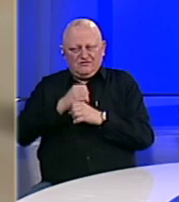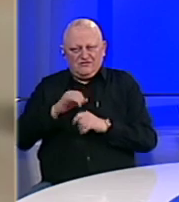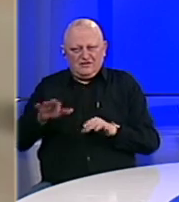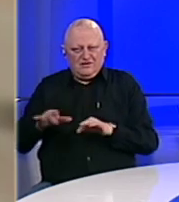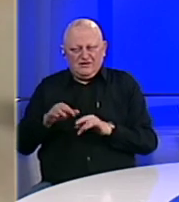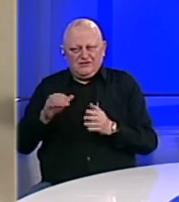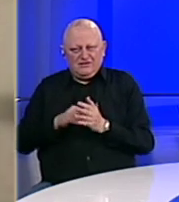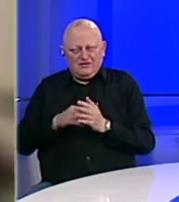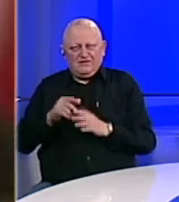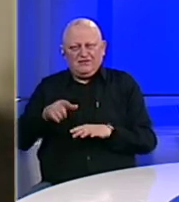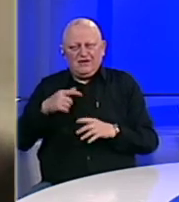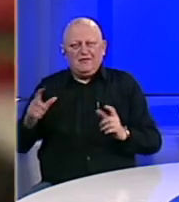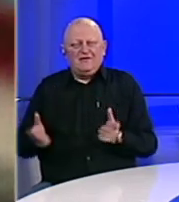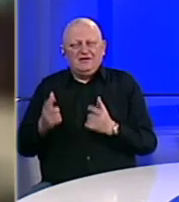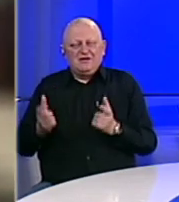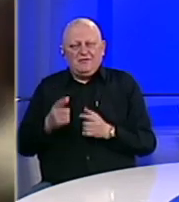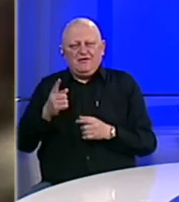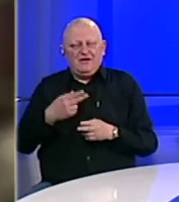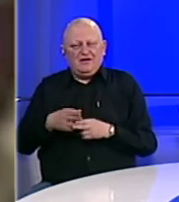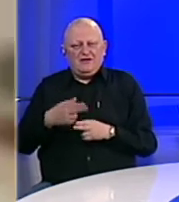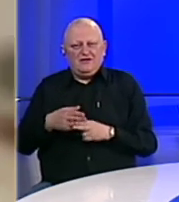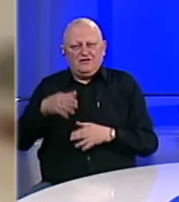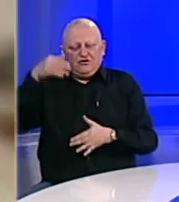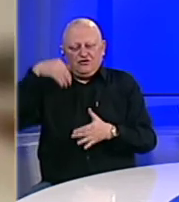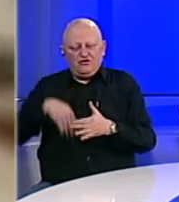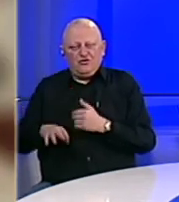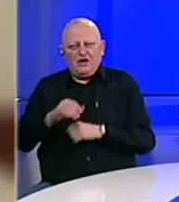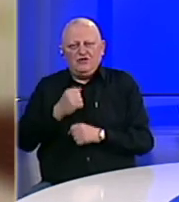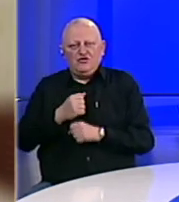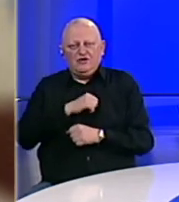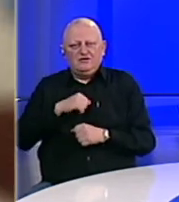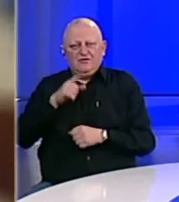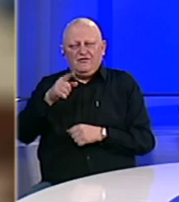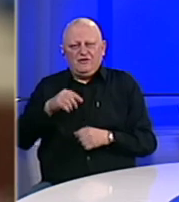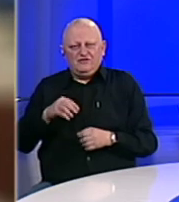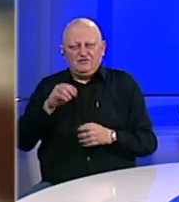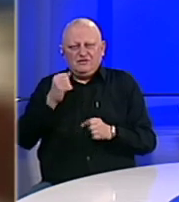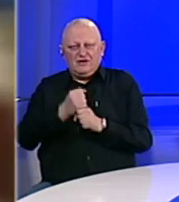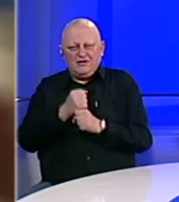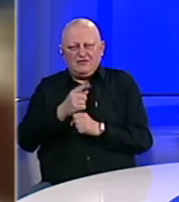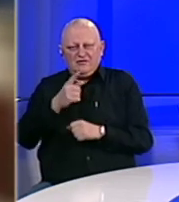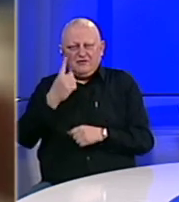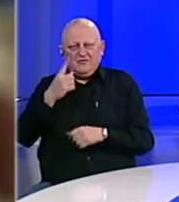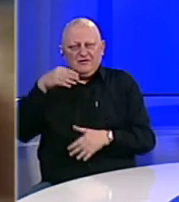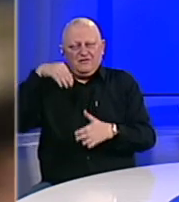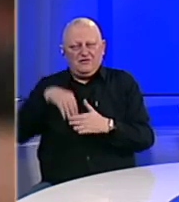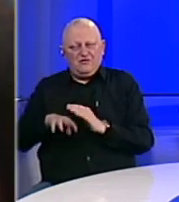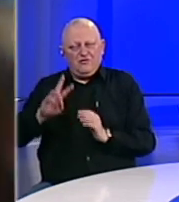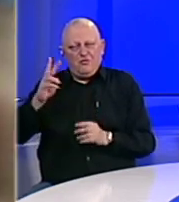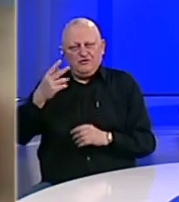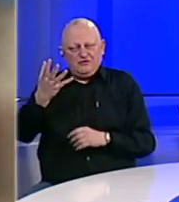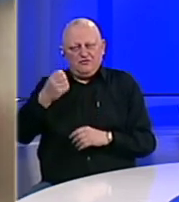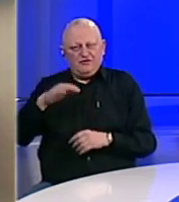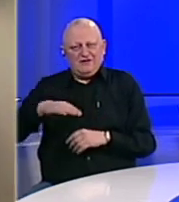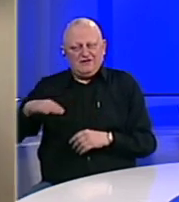nastavu, treba ih nastaviti zabavljati. Jedno od rješenja je Tobogan uradi sam. Vaše je da ga instalirate i da se prvi ispustite, a poslije će